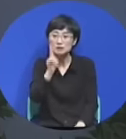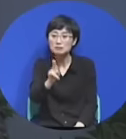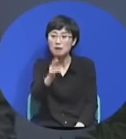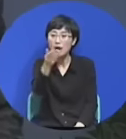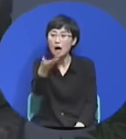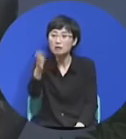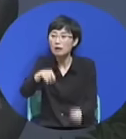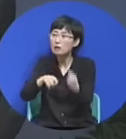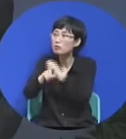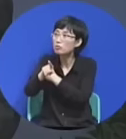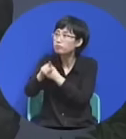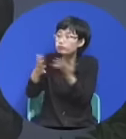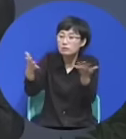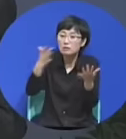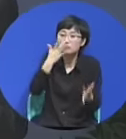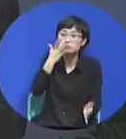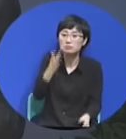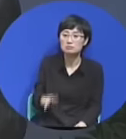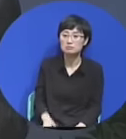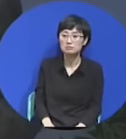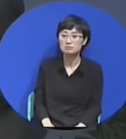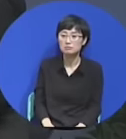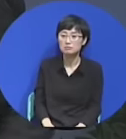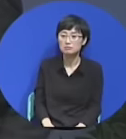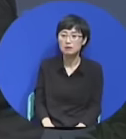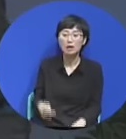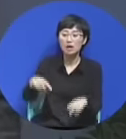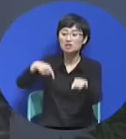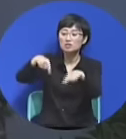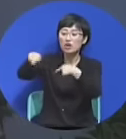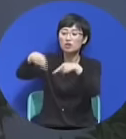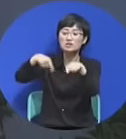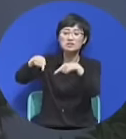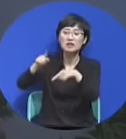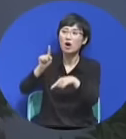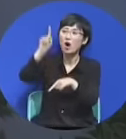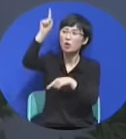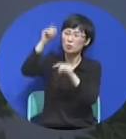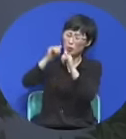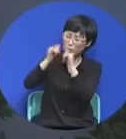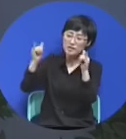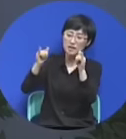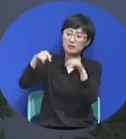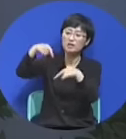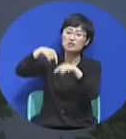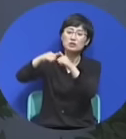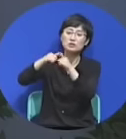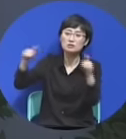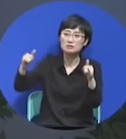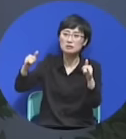정치인들이 훌륭한 분들이라 하나님의 말씀을 안 듣잖아요. 그러니까 왜 재앙이 오는지도 몰라.